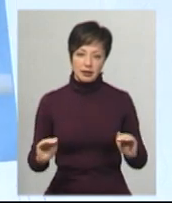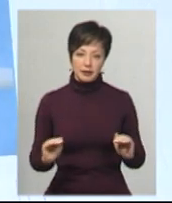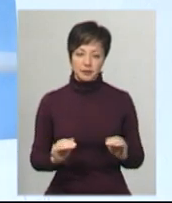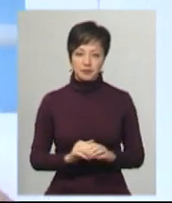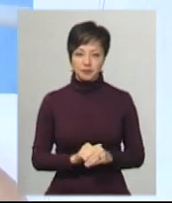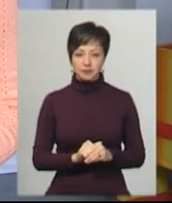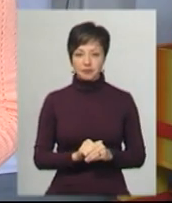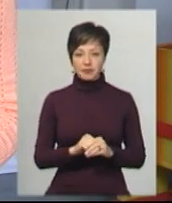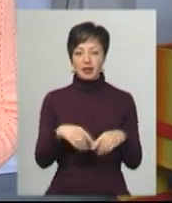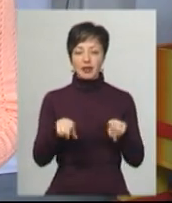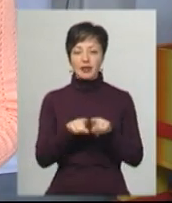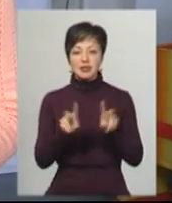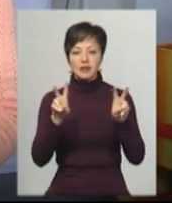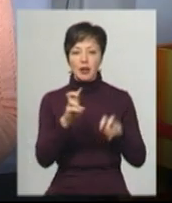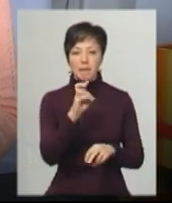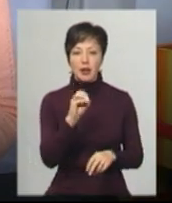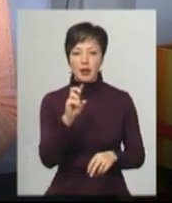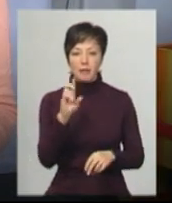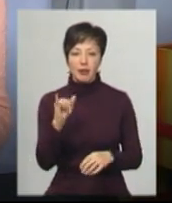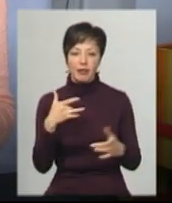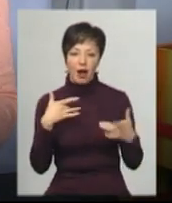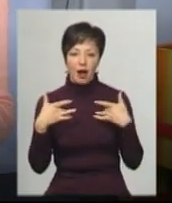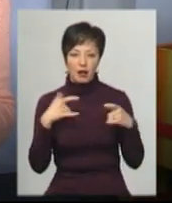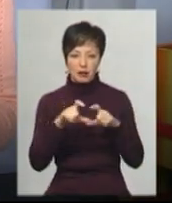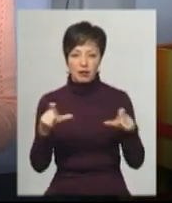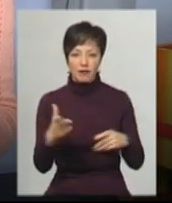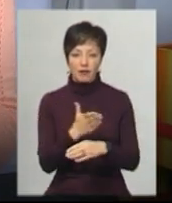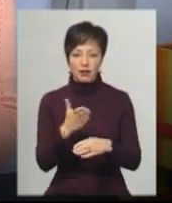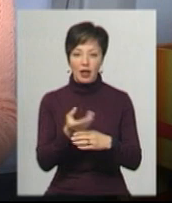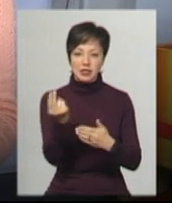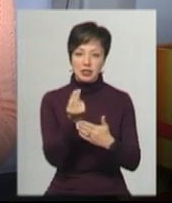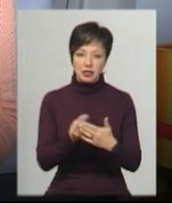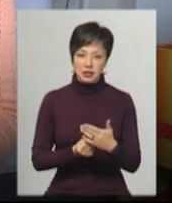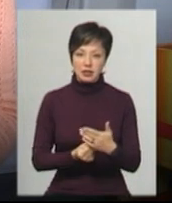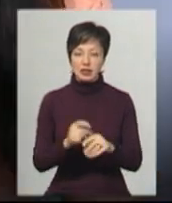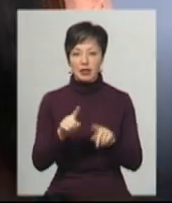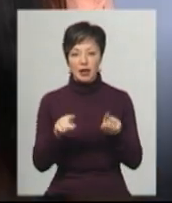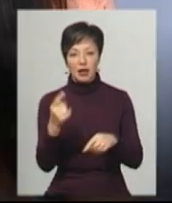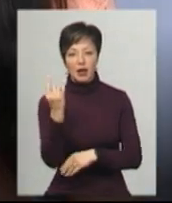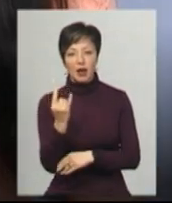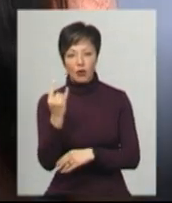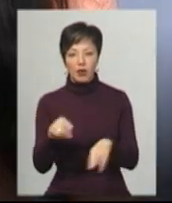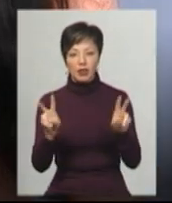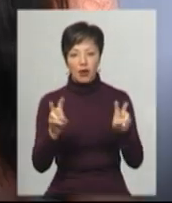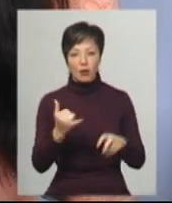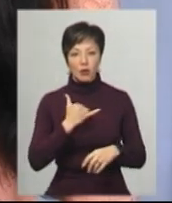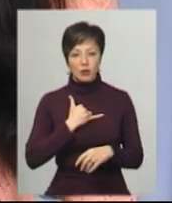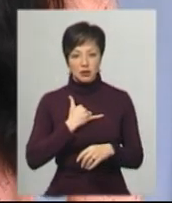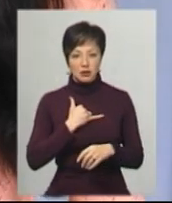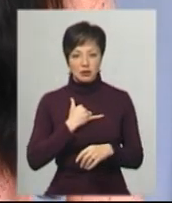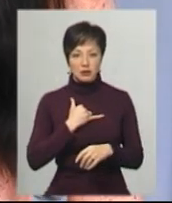так званому «Бебі-театрі». В період карантину було виготовлено і ескізи, і декілька ляльок. Тема у нас